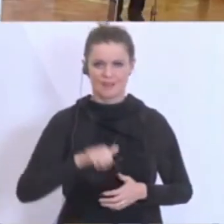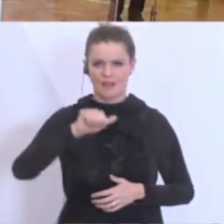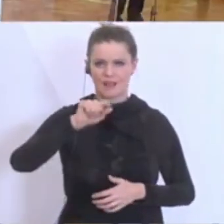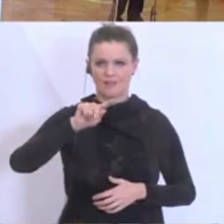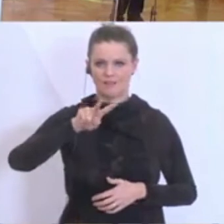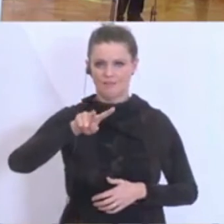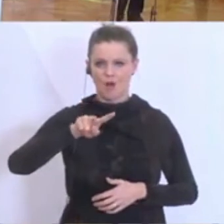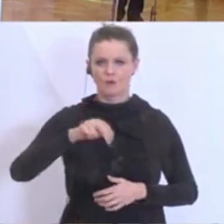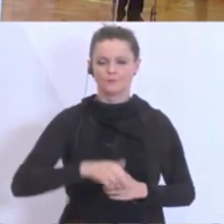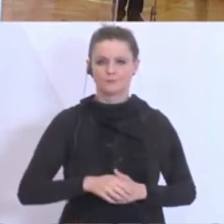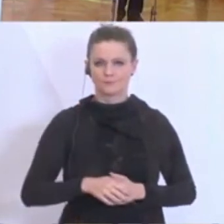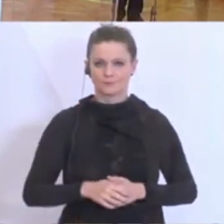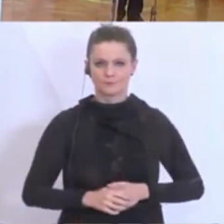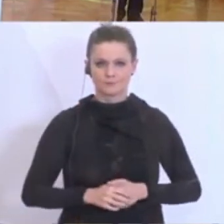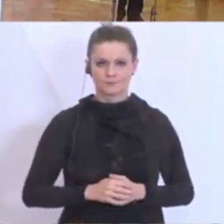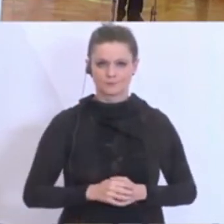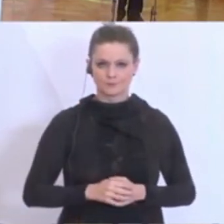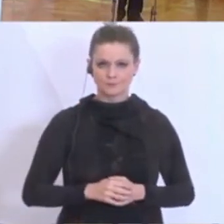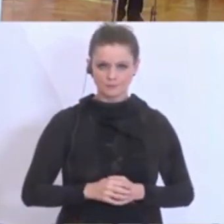Frage, bitte. Danke.